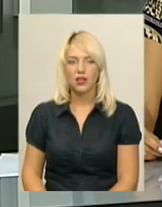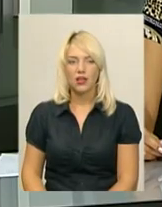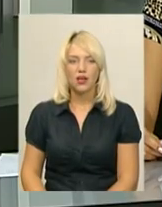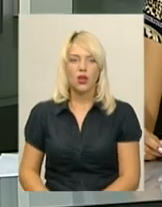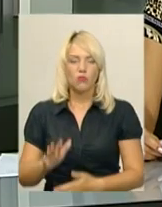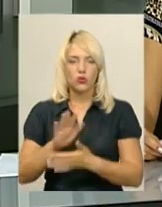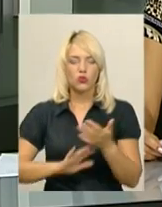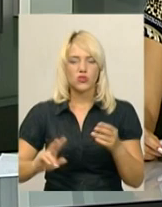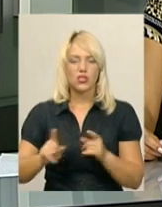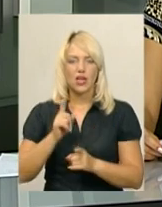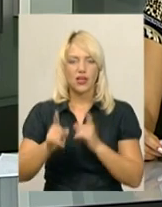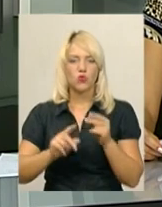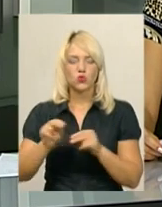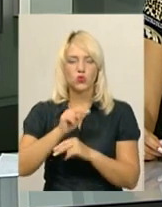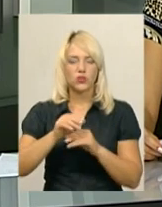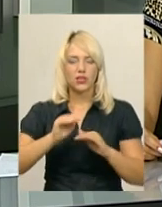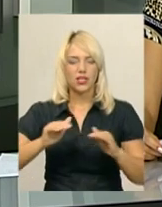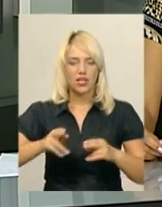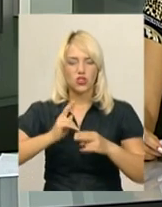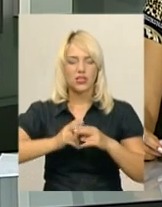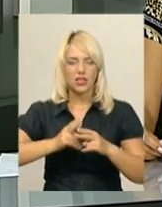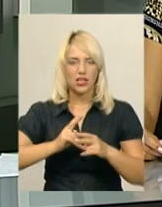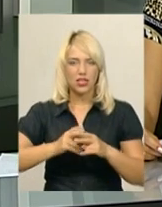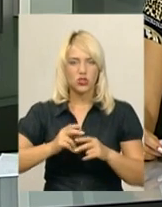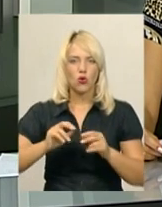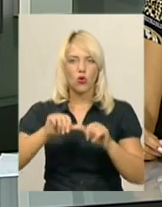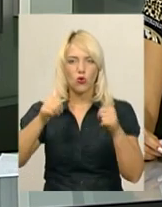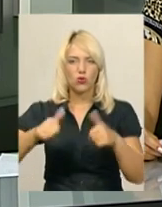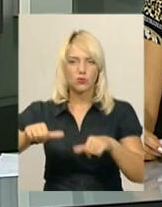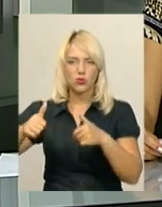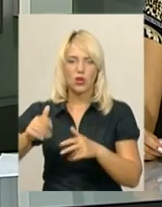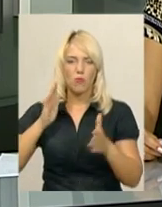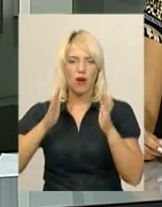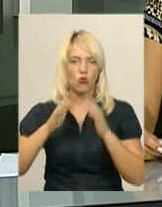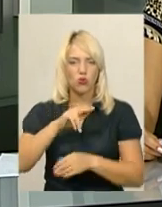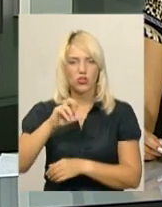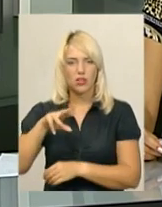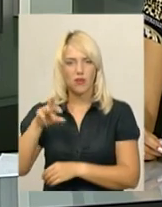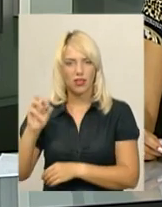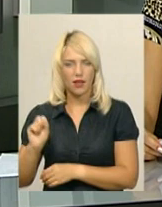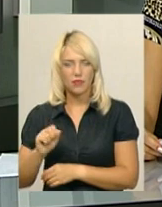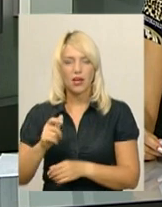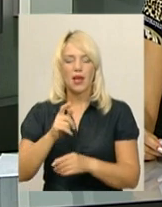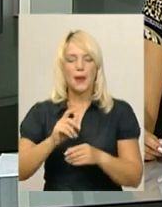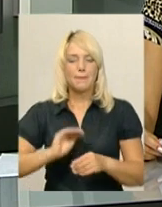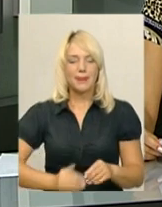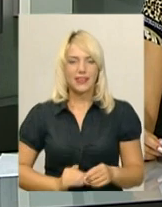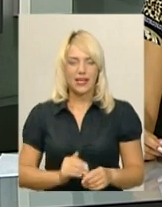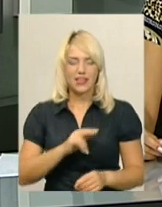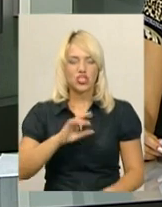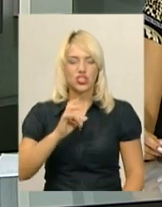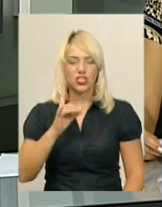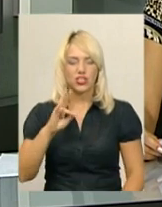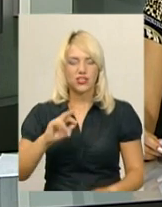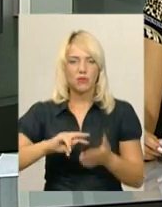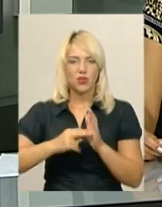Продовжується реконструкція дитячого залізного космодрому в Хмельницькому парку імені Михайла Чекмана. Підрядник Андрій Черніцький